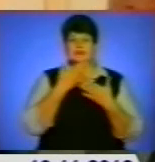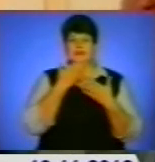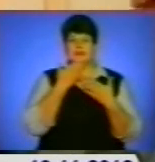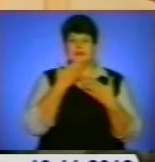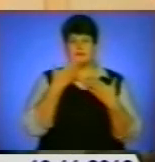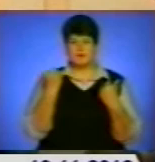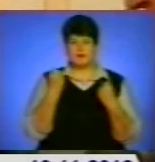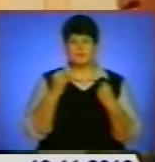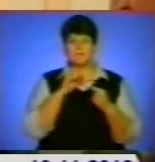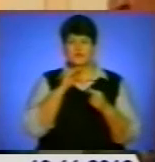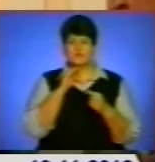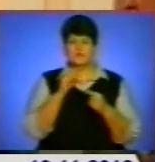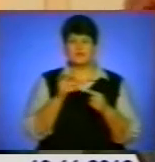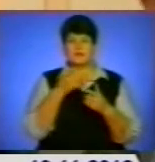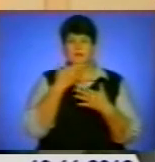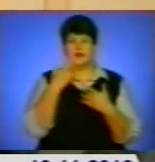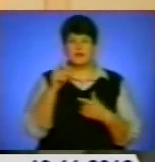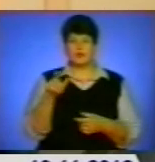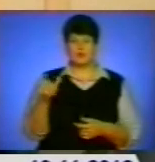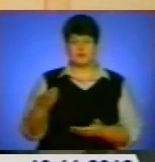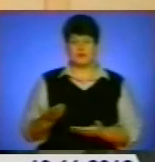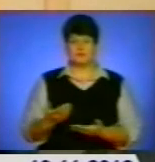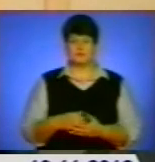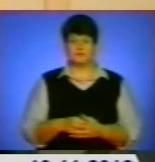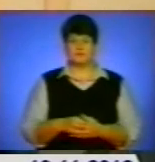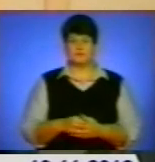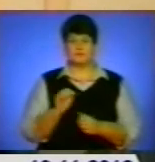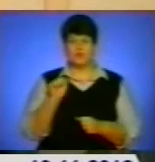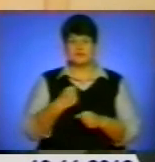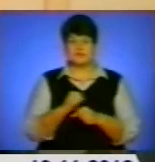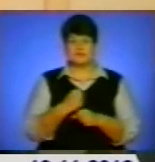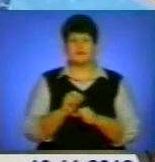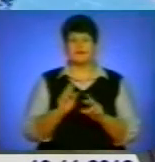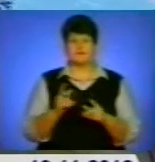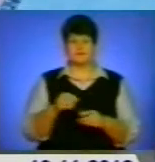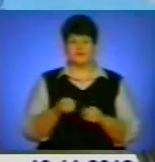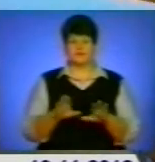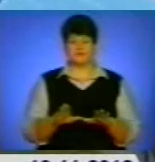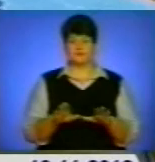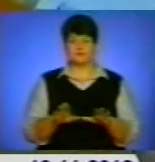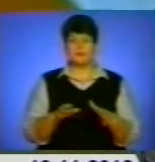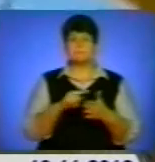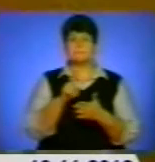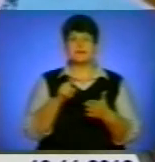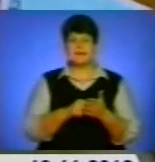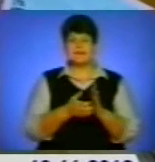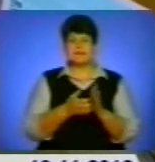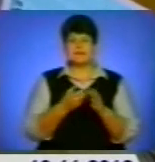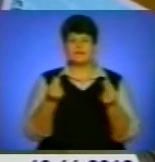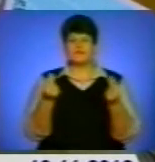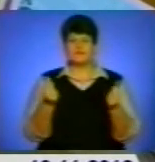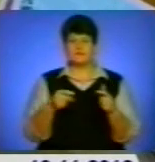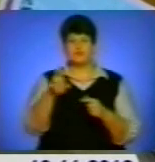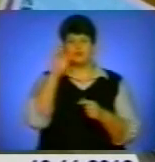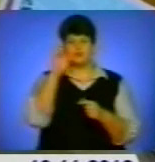професійної розмови, бо немає людей. Затим це можна їх тут заставляти і вирішувати. Питання недофінансування бюджетної сфери